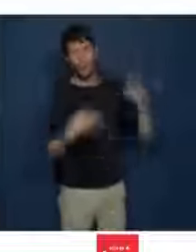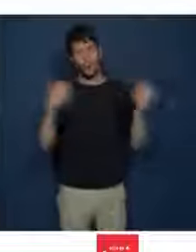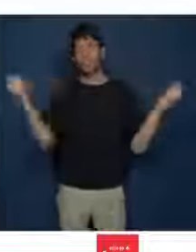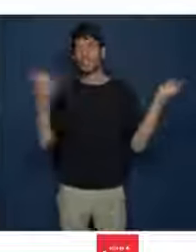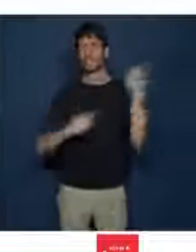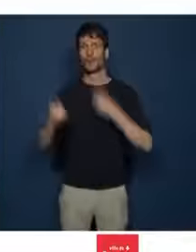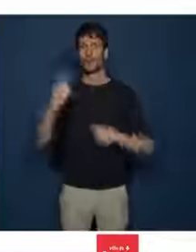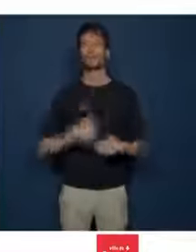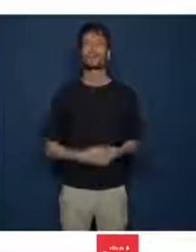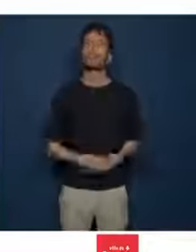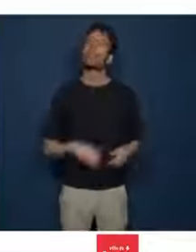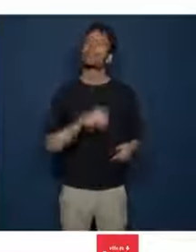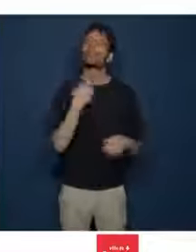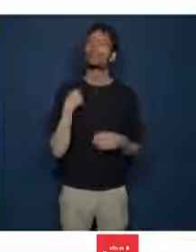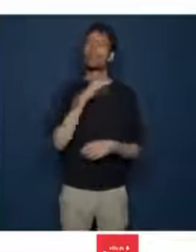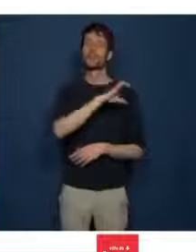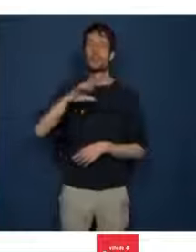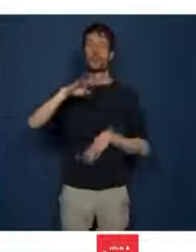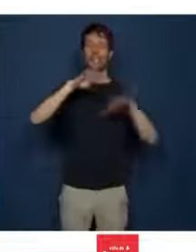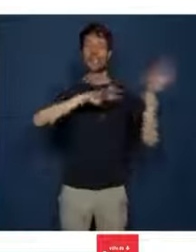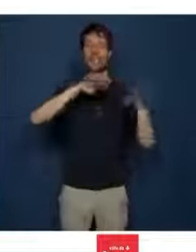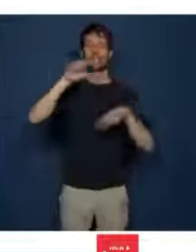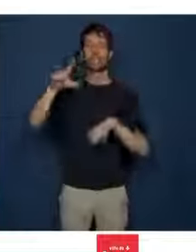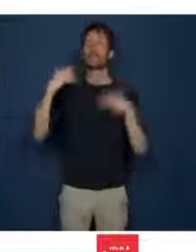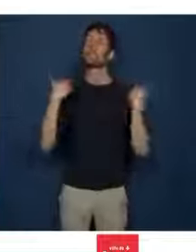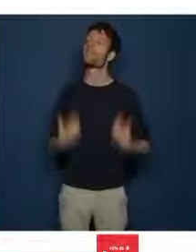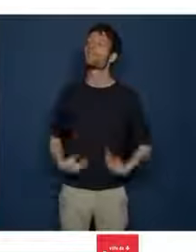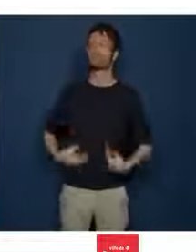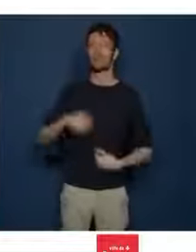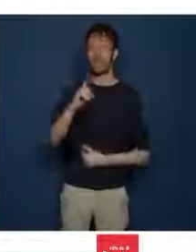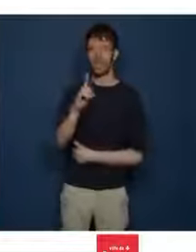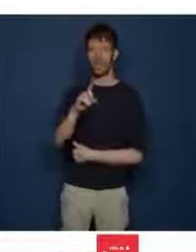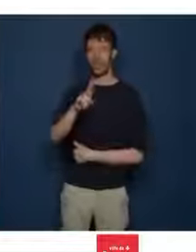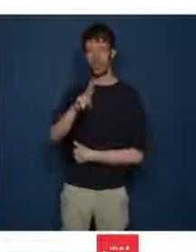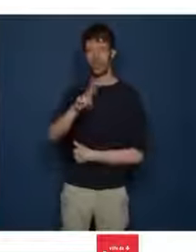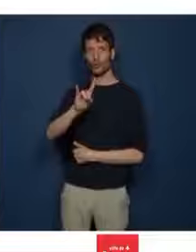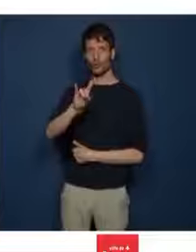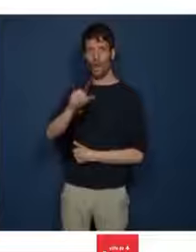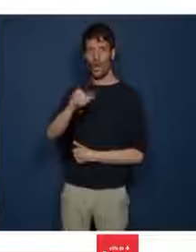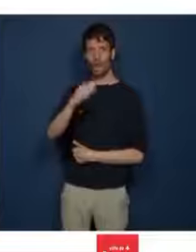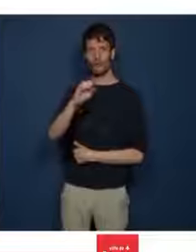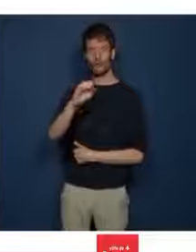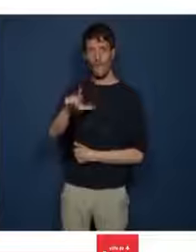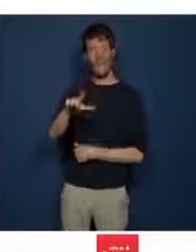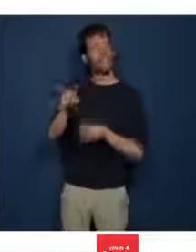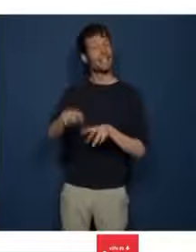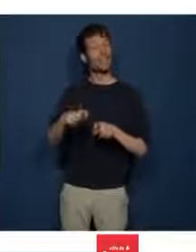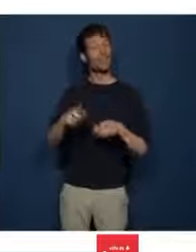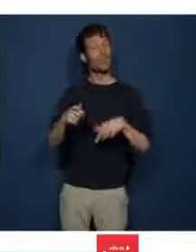L'art 192, Vanessa Duhamel, donc sur l'agriculture urbaine, subventions aux associations.